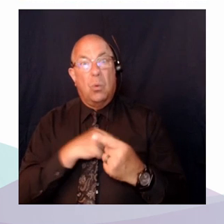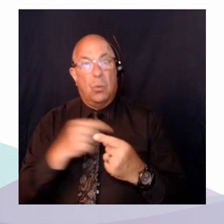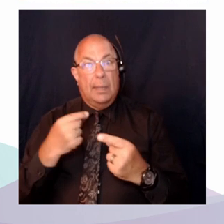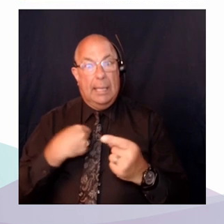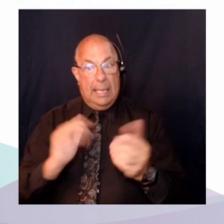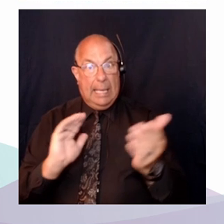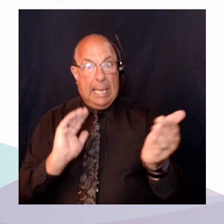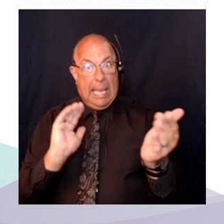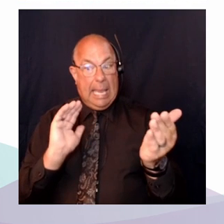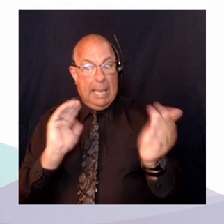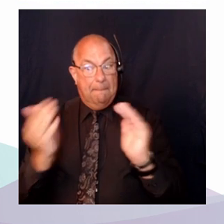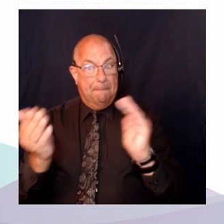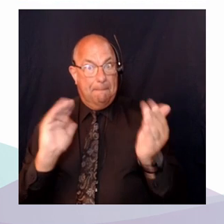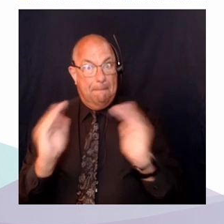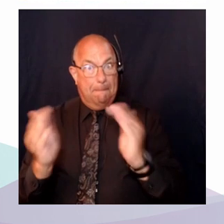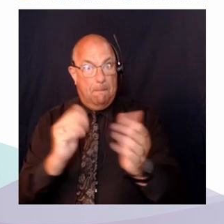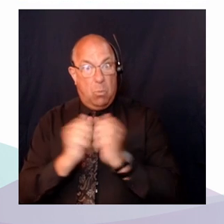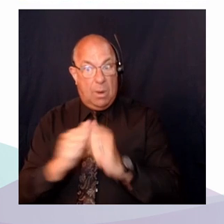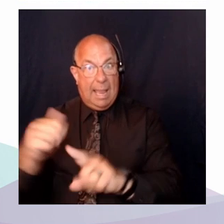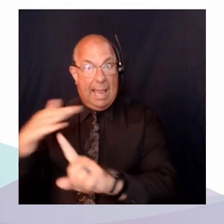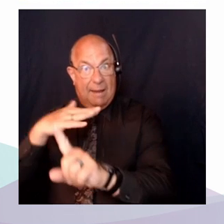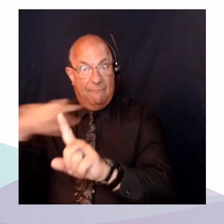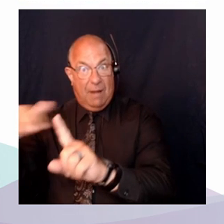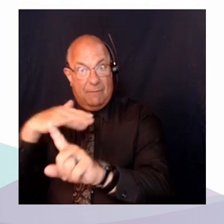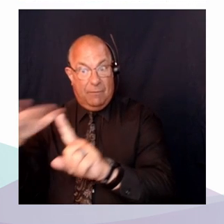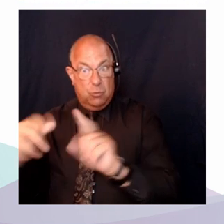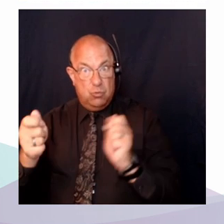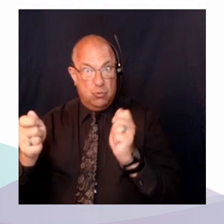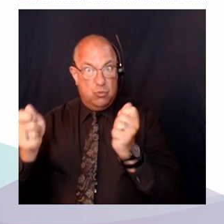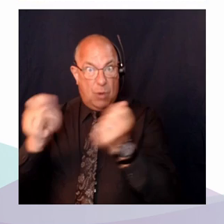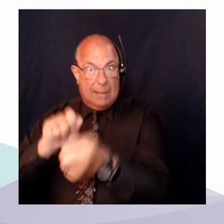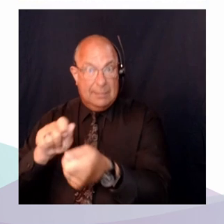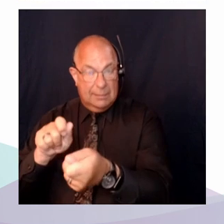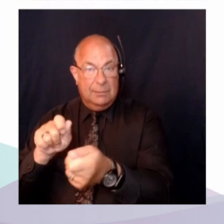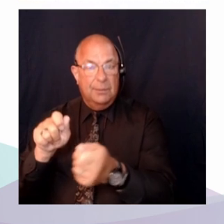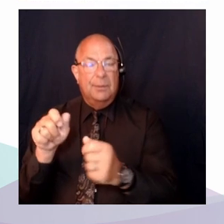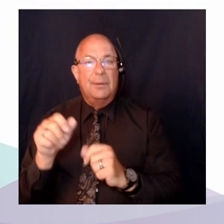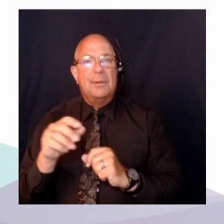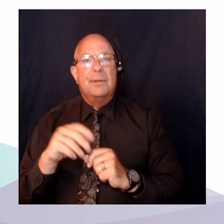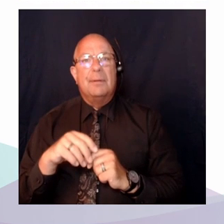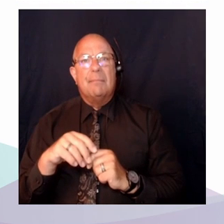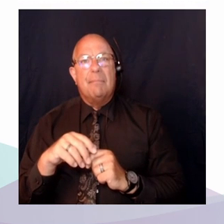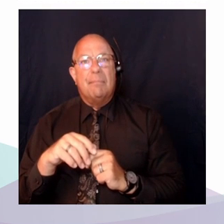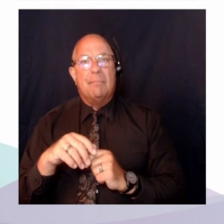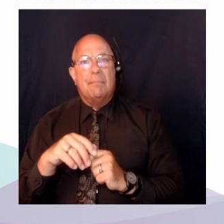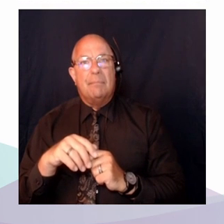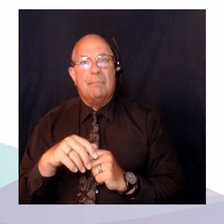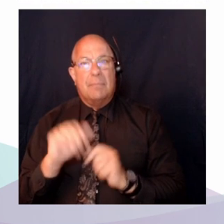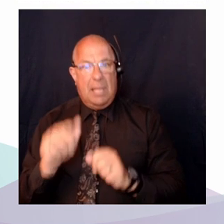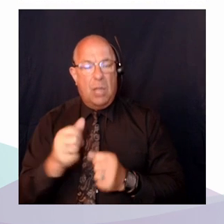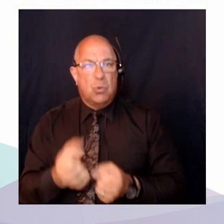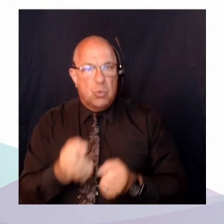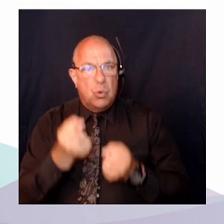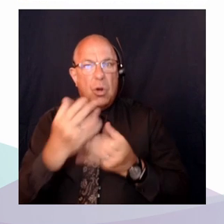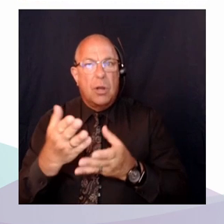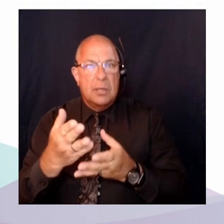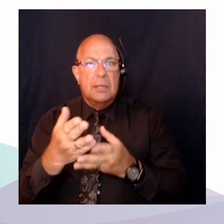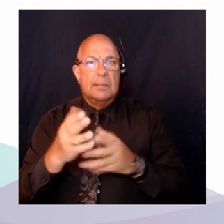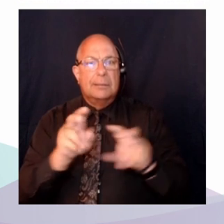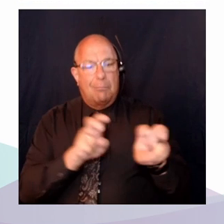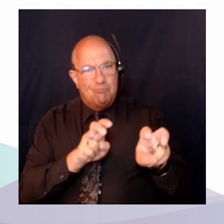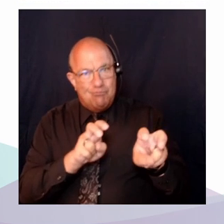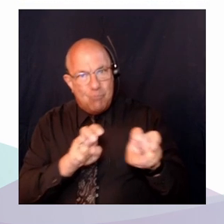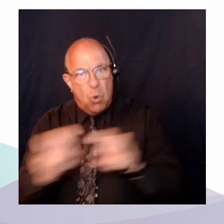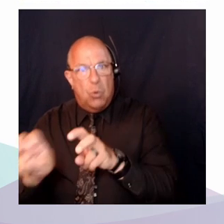pousse à forger une nouvelle solidarité intergénérationnelle qui nous lie avec la nature et dont la reconnaissance